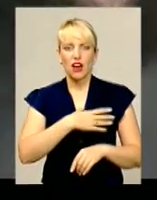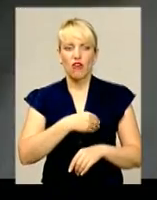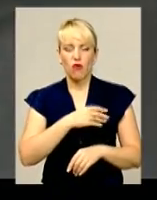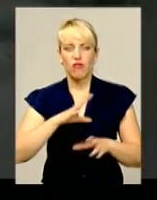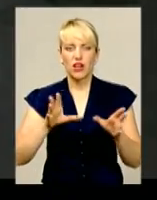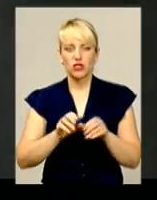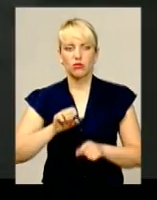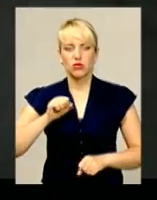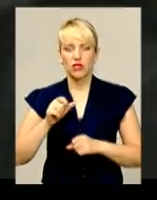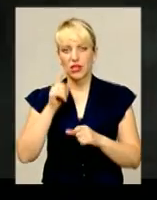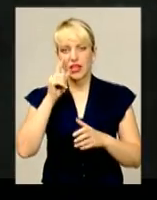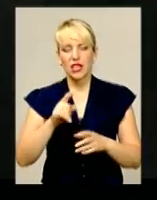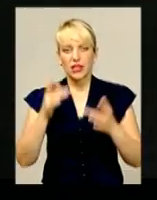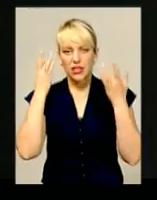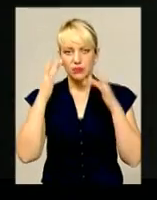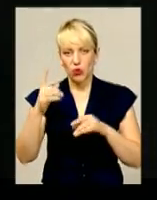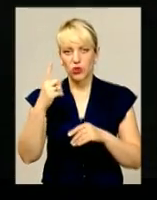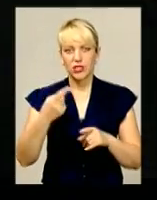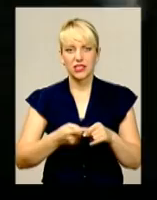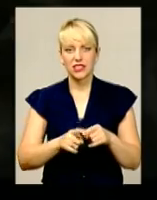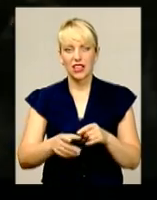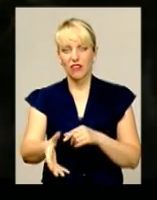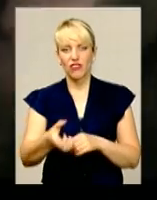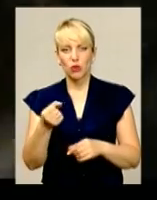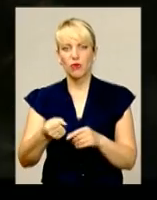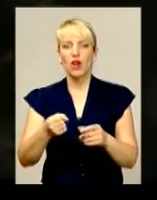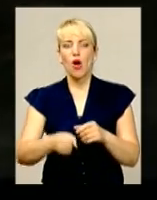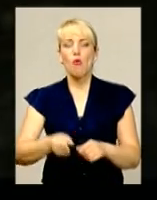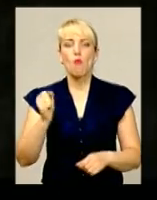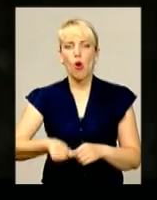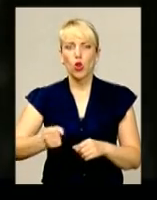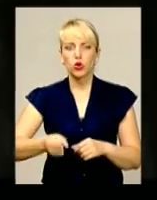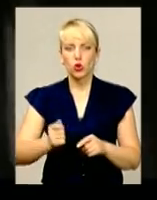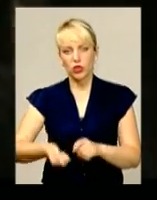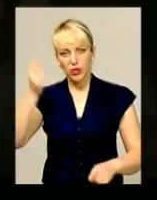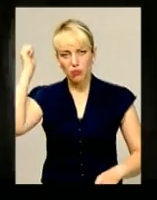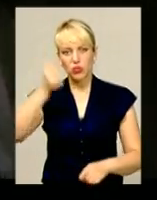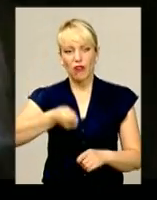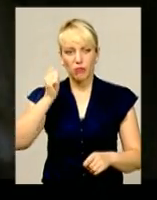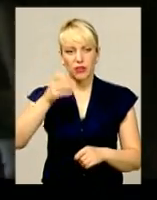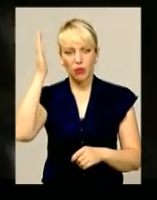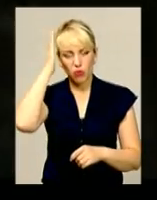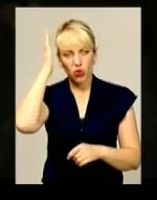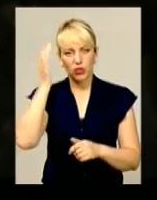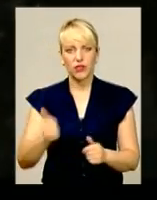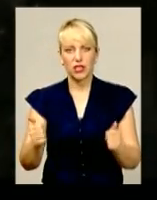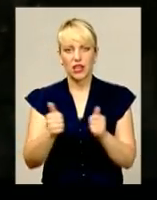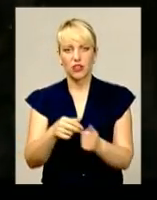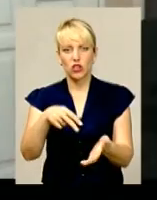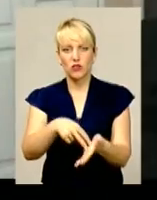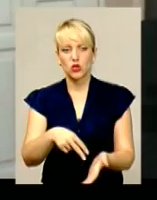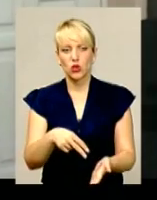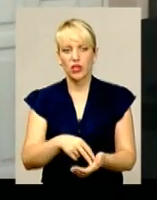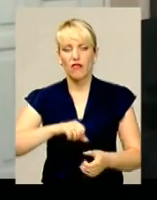Несподівано під час розмови один із них вихопив молоток і почав бити господаря квартири по голові. У цей час поряд стояв товариш